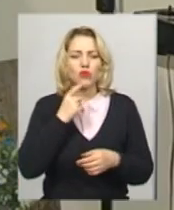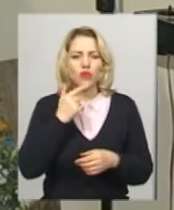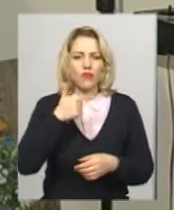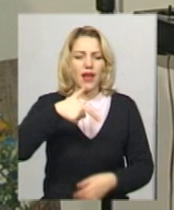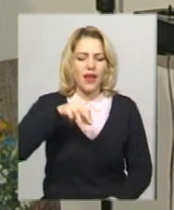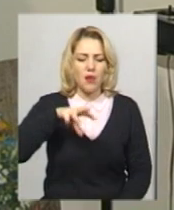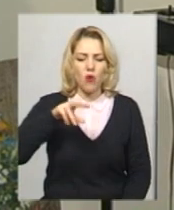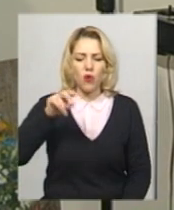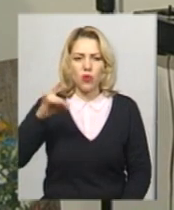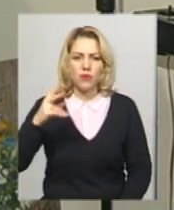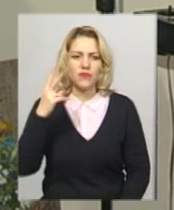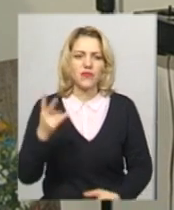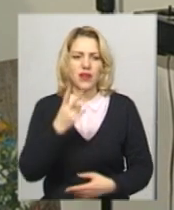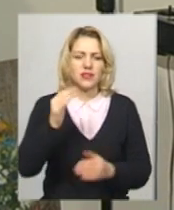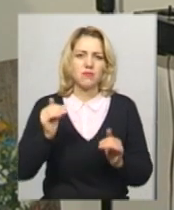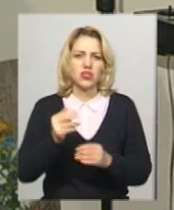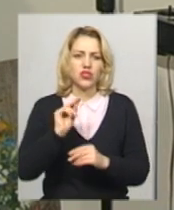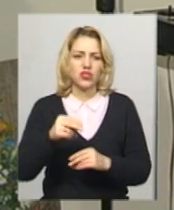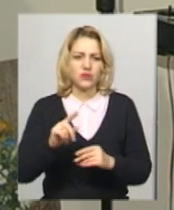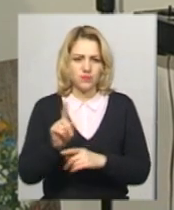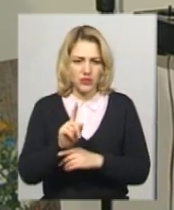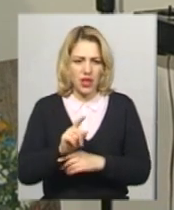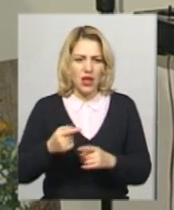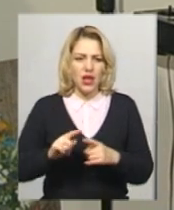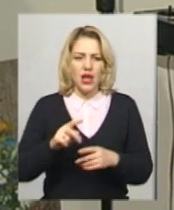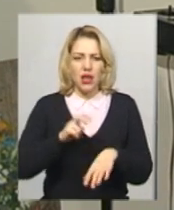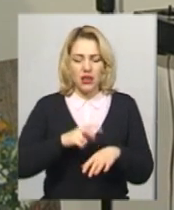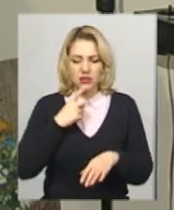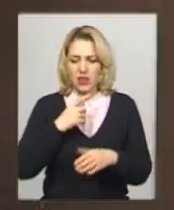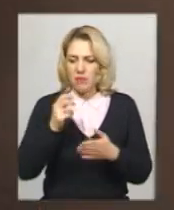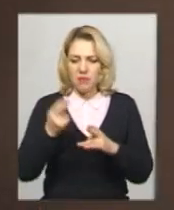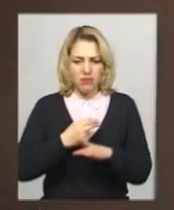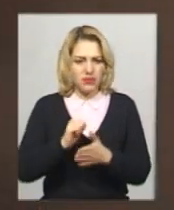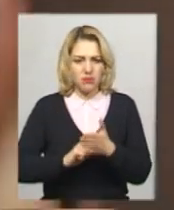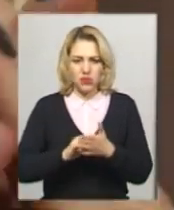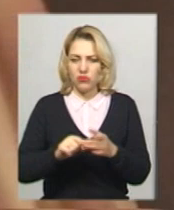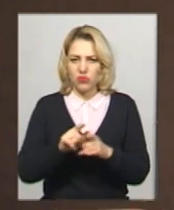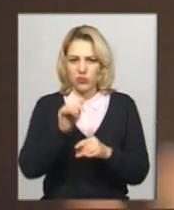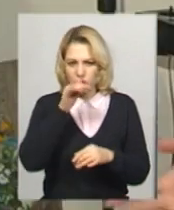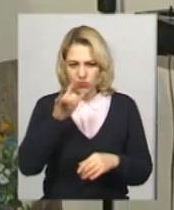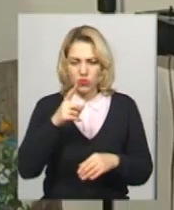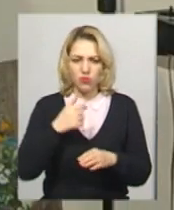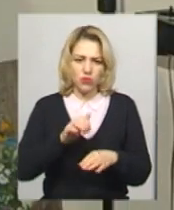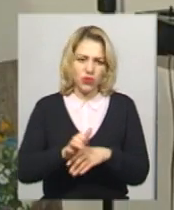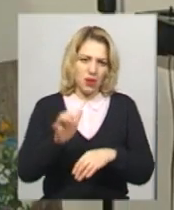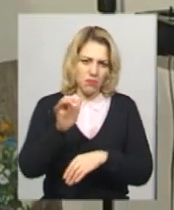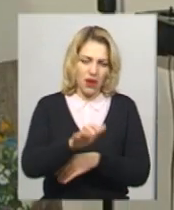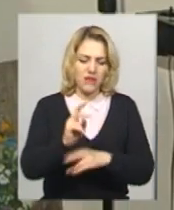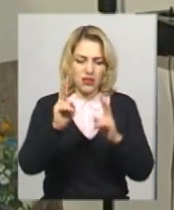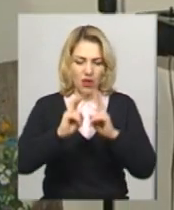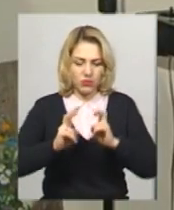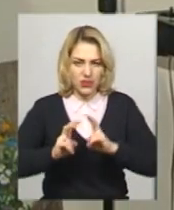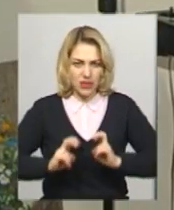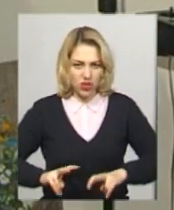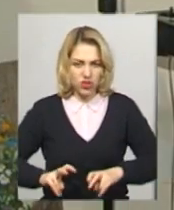норми. Лікар сказала, що просто безпричинно цього не може бути. Тому вона мене відправила на ряд обстежень.